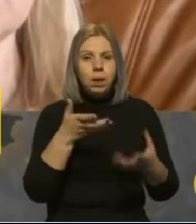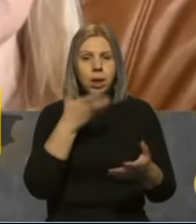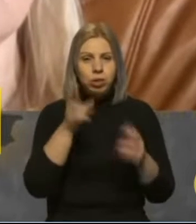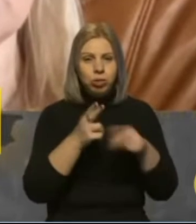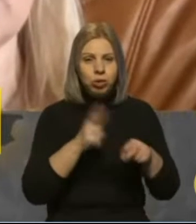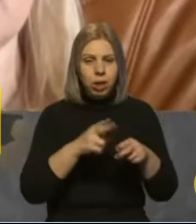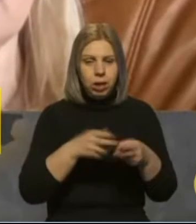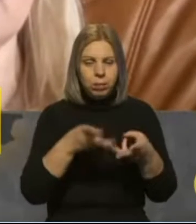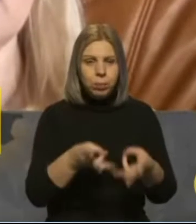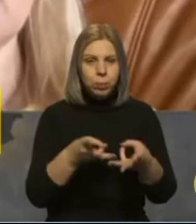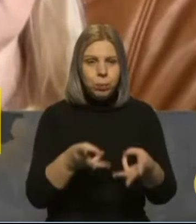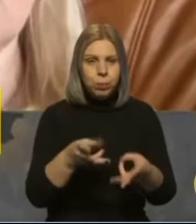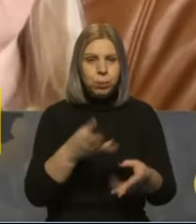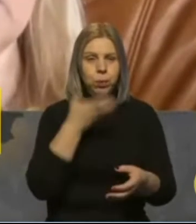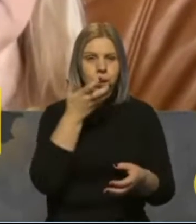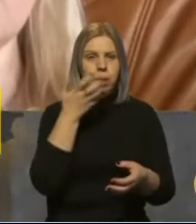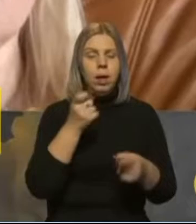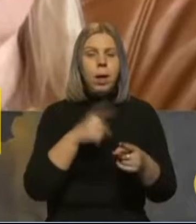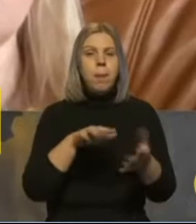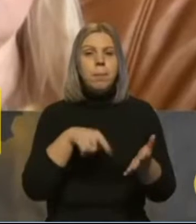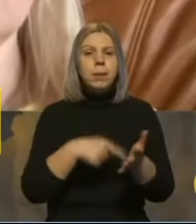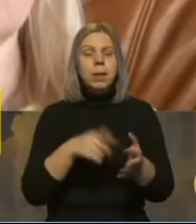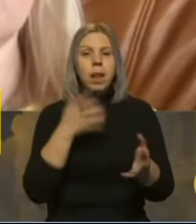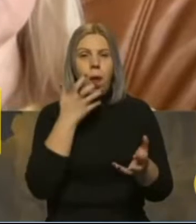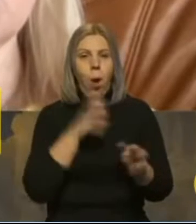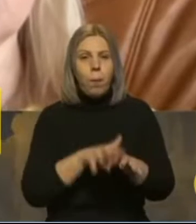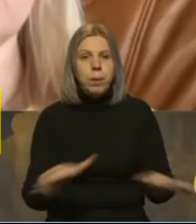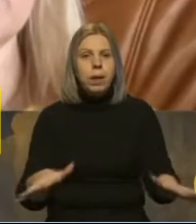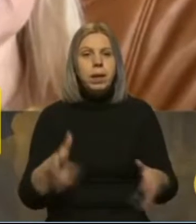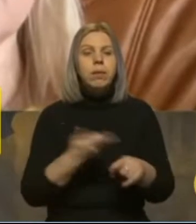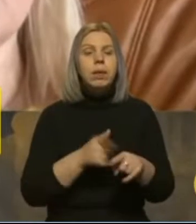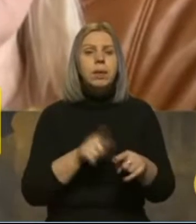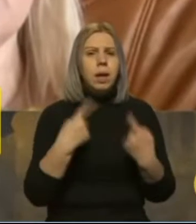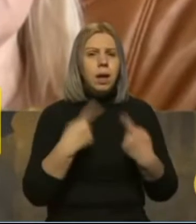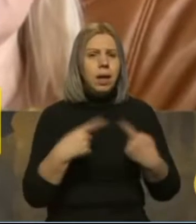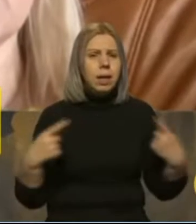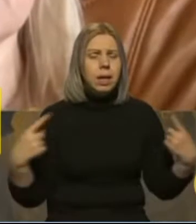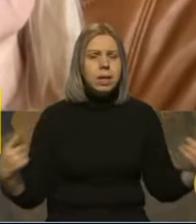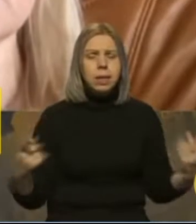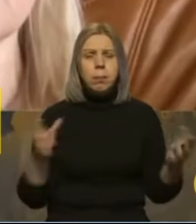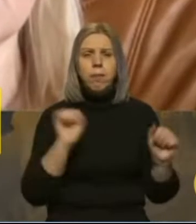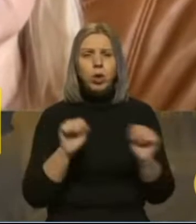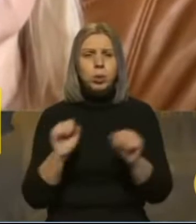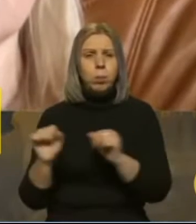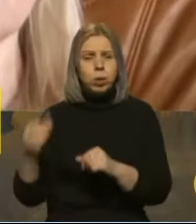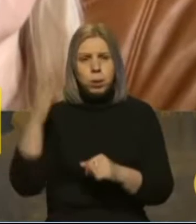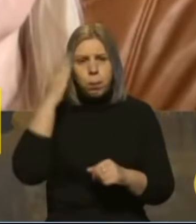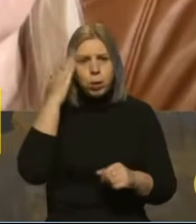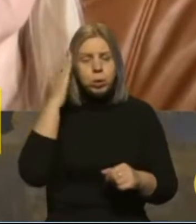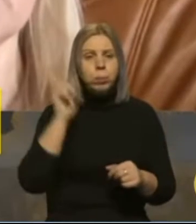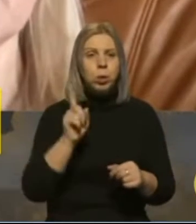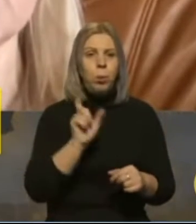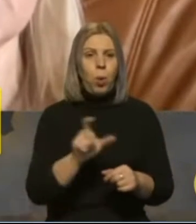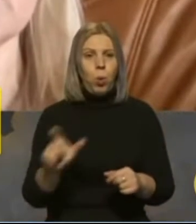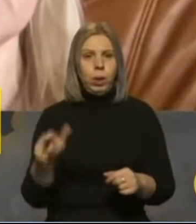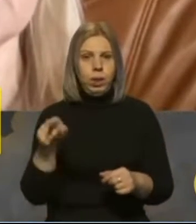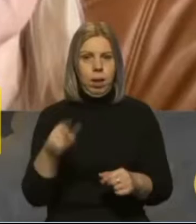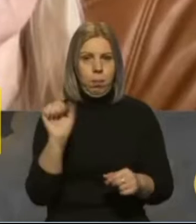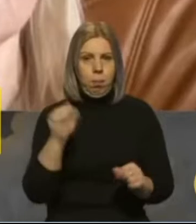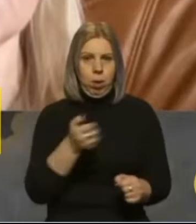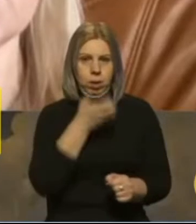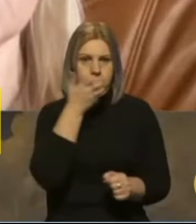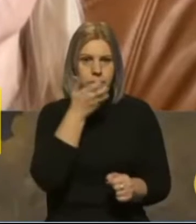містами для обігріву, тобто абсолютно різними мобільними засобами, для того, щоб люди могли там